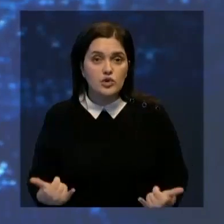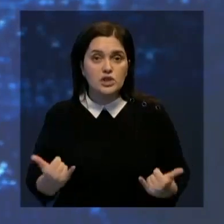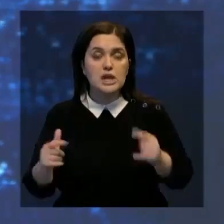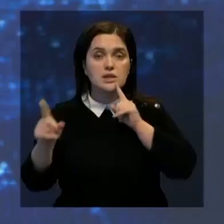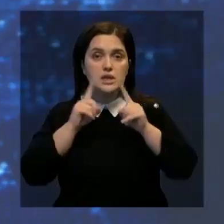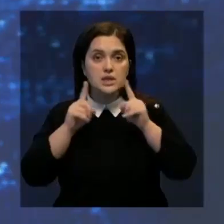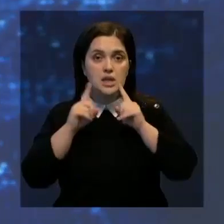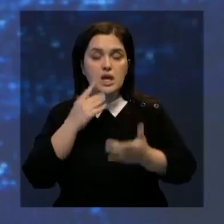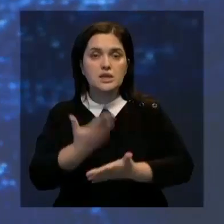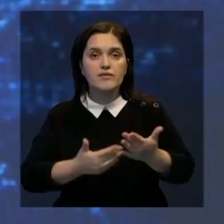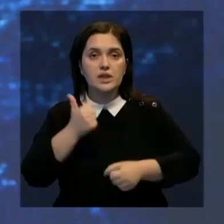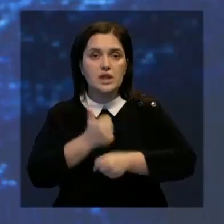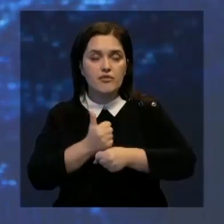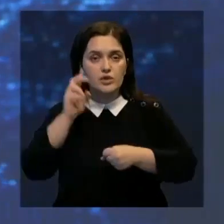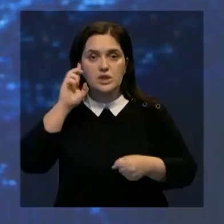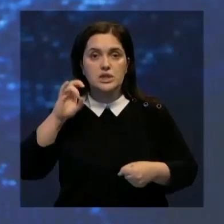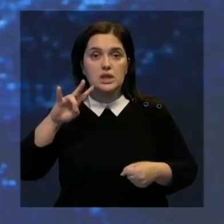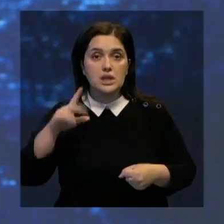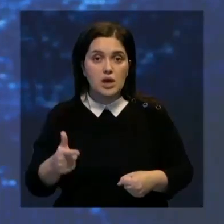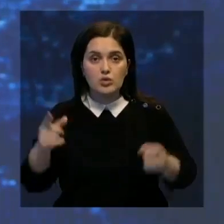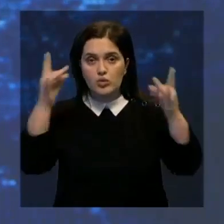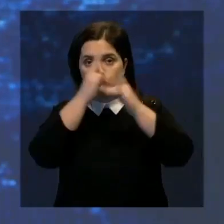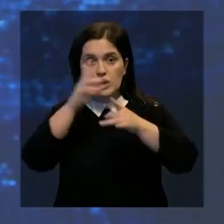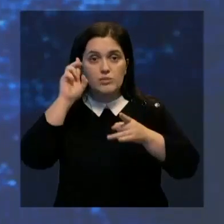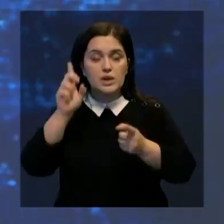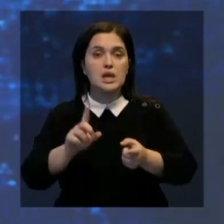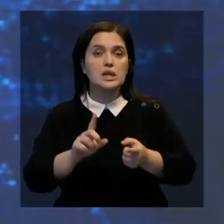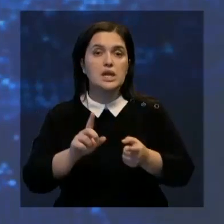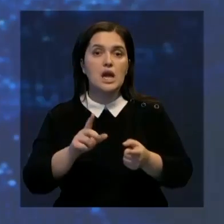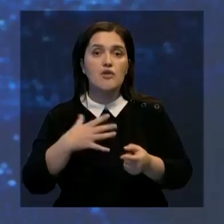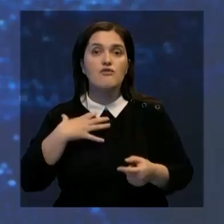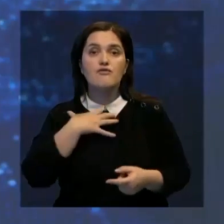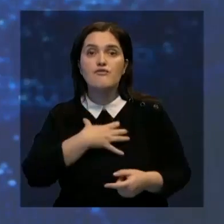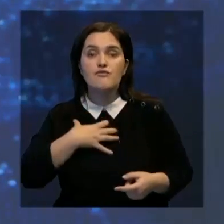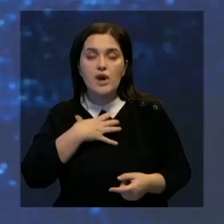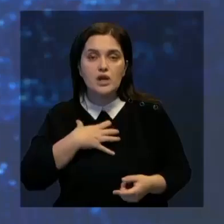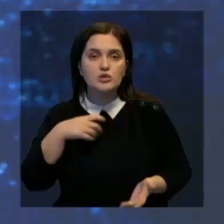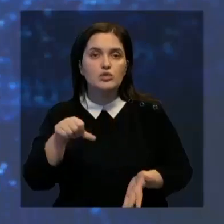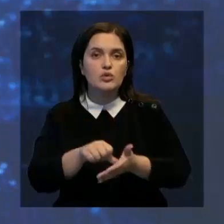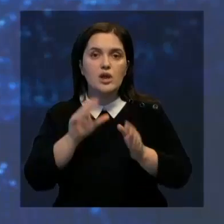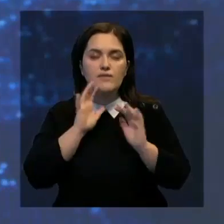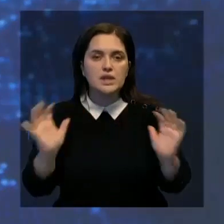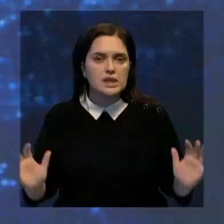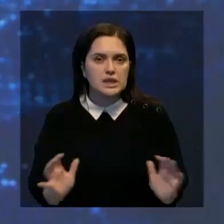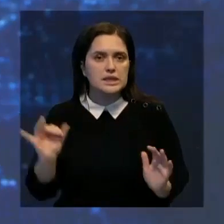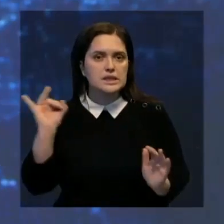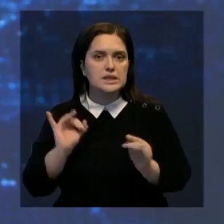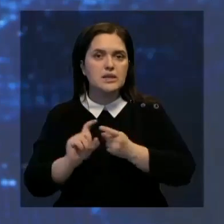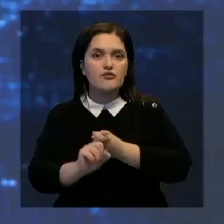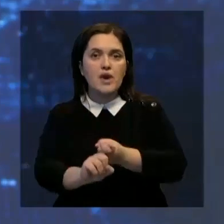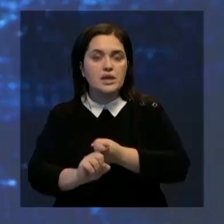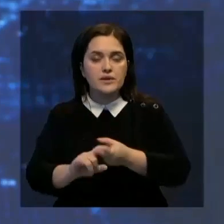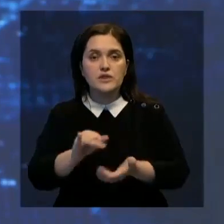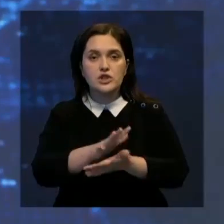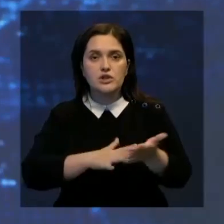Совета глав государств СНГ. Президент отметил, что культурно-гуманитарные измерения играют важную роль в сохранении исторических